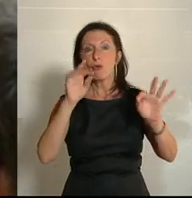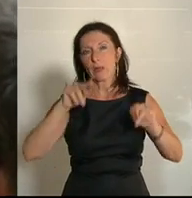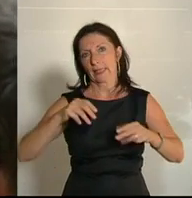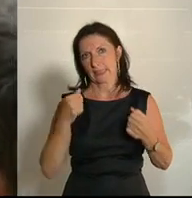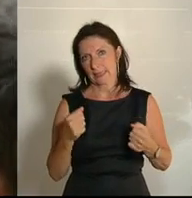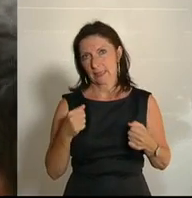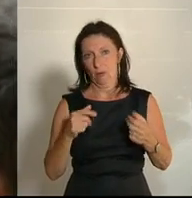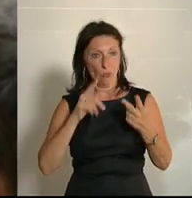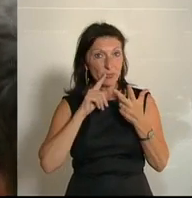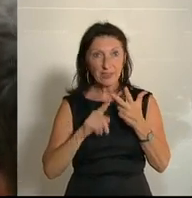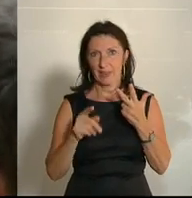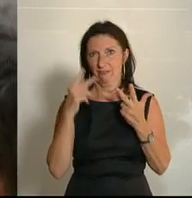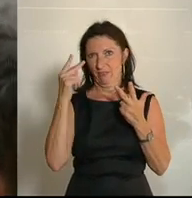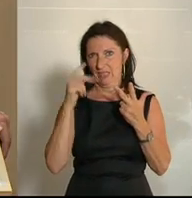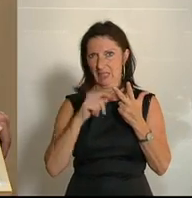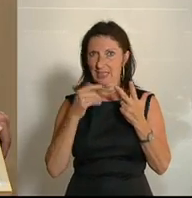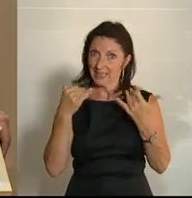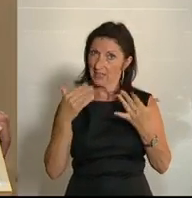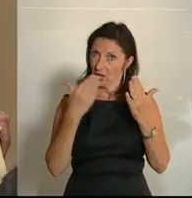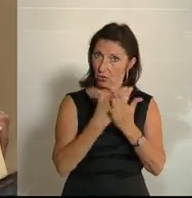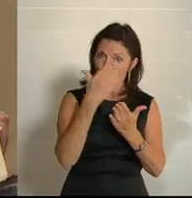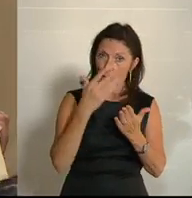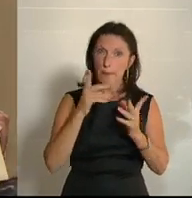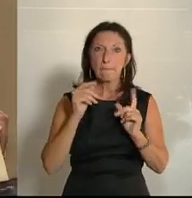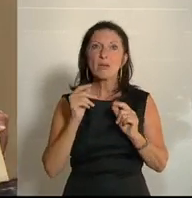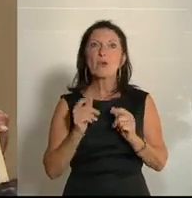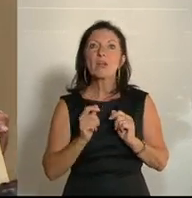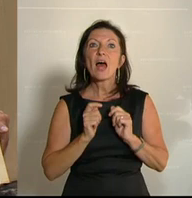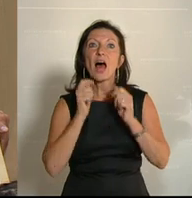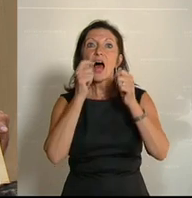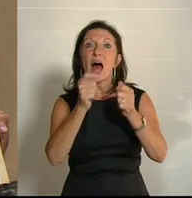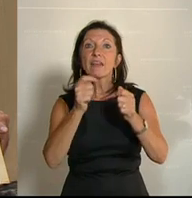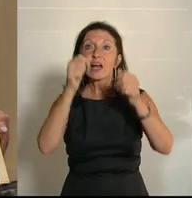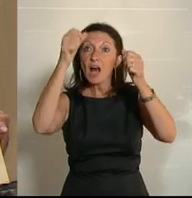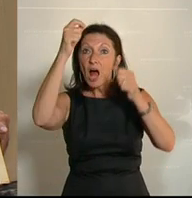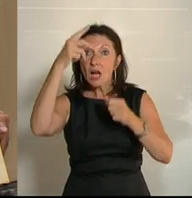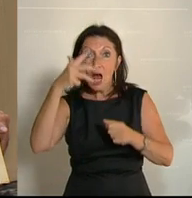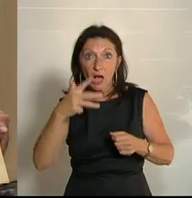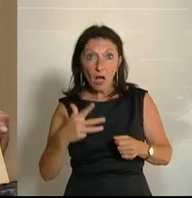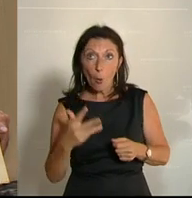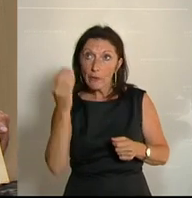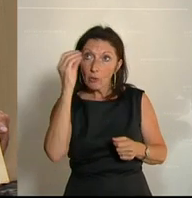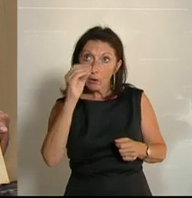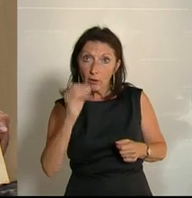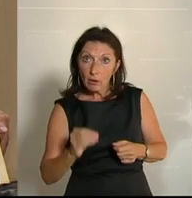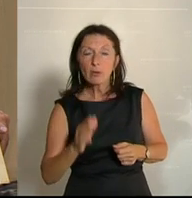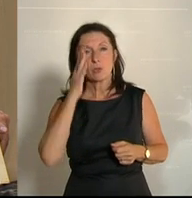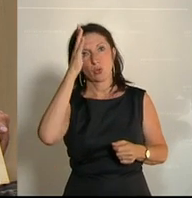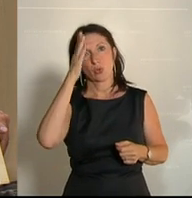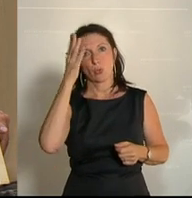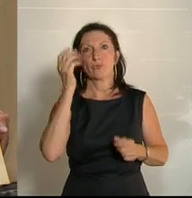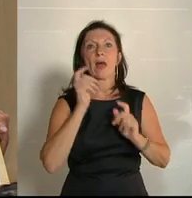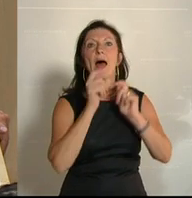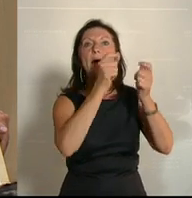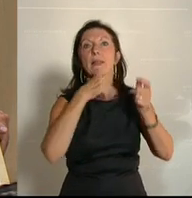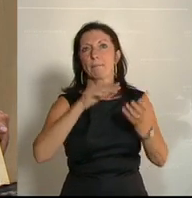der dritte wichtiger Punkt ist, dass durch diese Novelle die Antragstellung für die Rangordnungseintragung erleichtert wird. Man